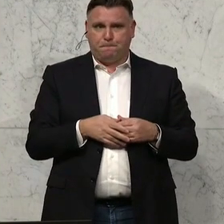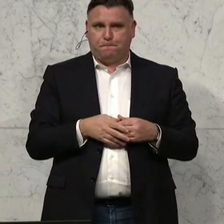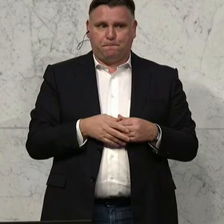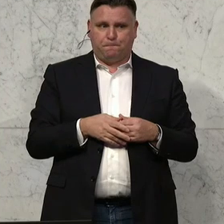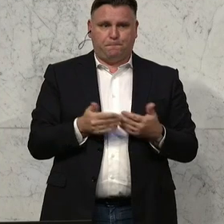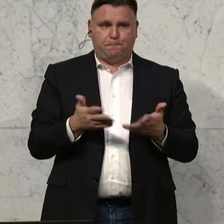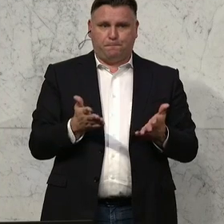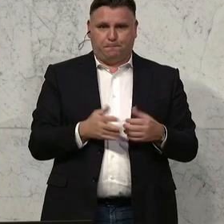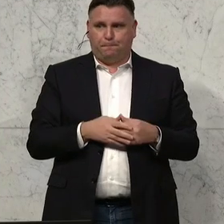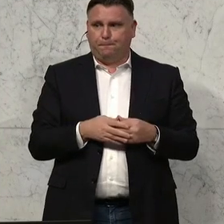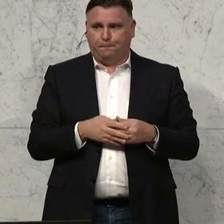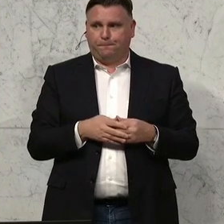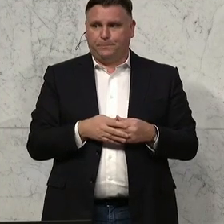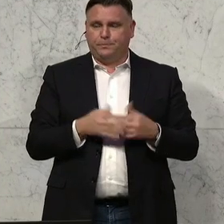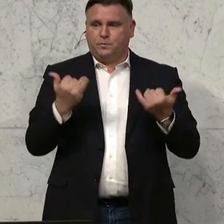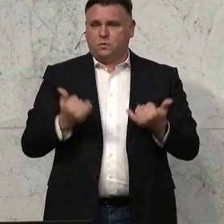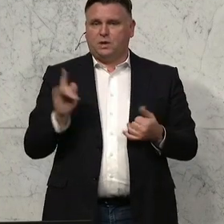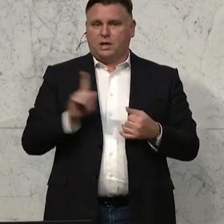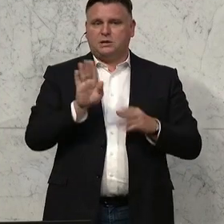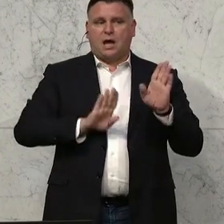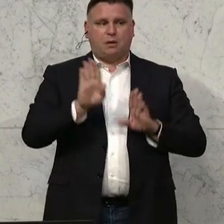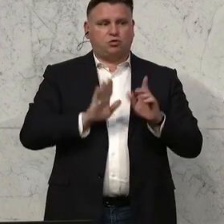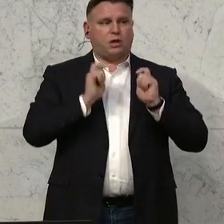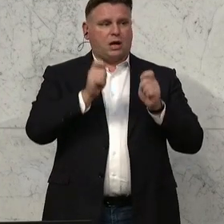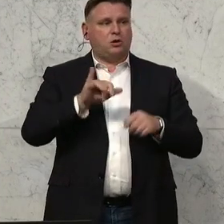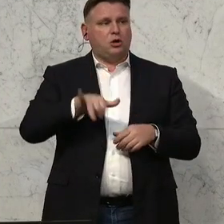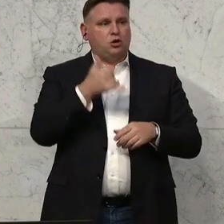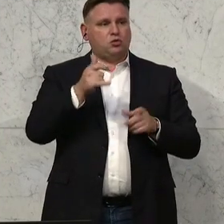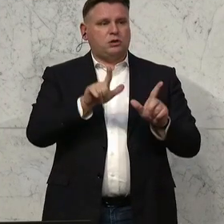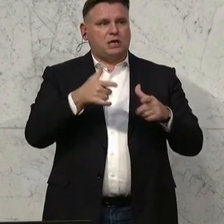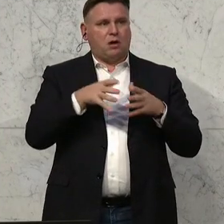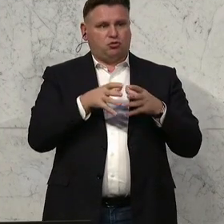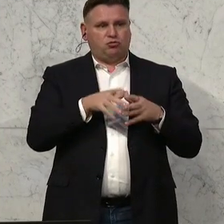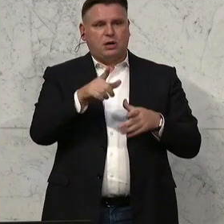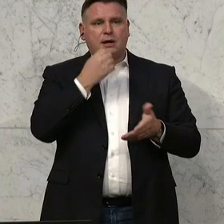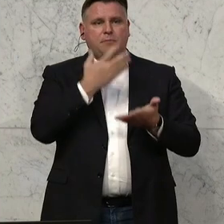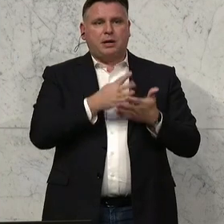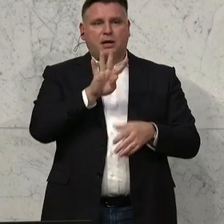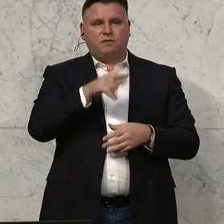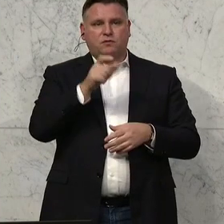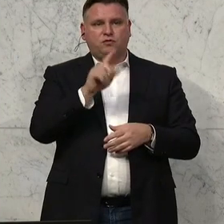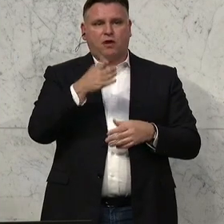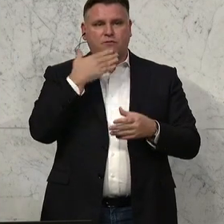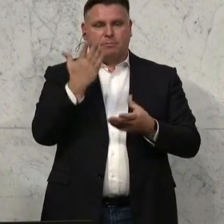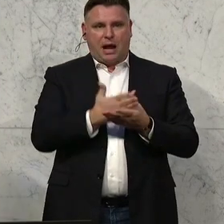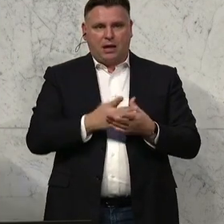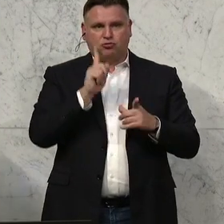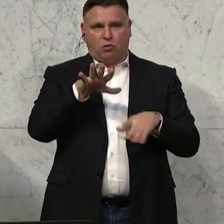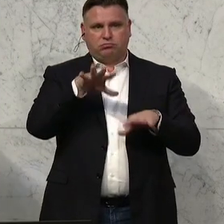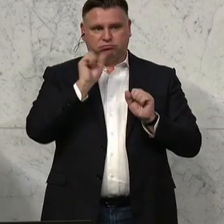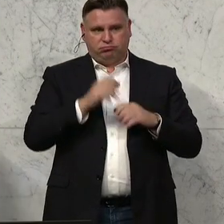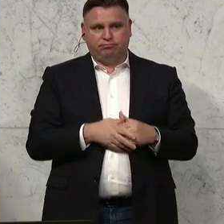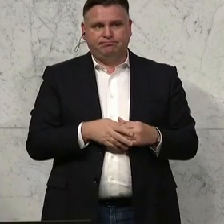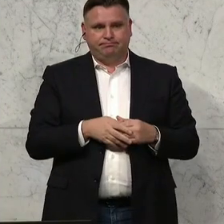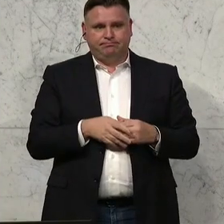Das ist nicht der Fall. Dann kommen wir zur Abstimmung mit dem Antrag des Justizausschusses, seinen Bericht 24-12 der Beilagen zur Kenntnis zu nehmen.